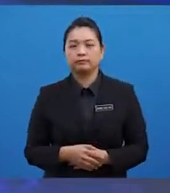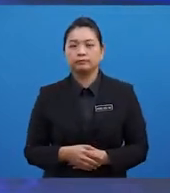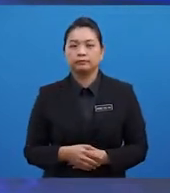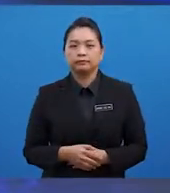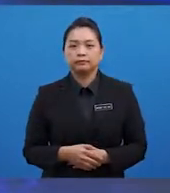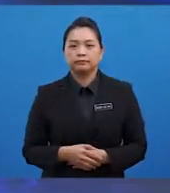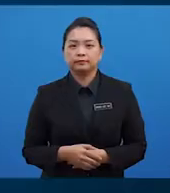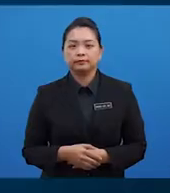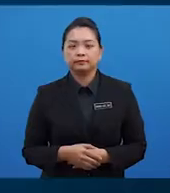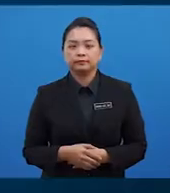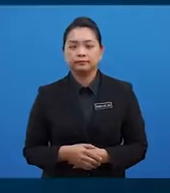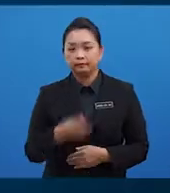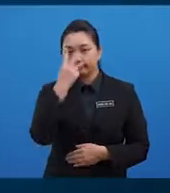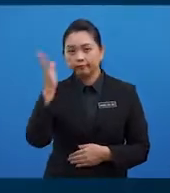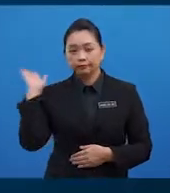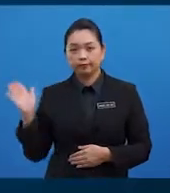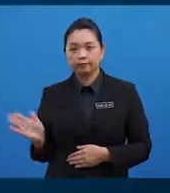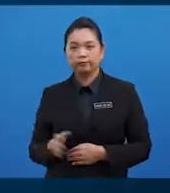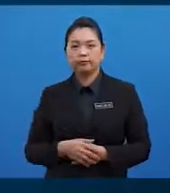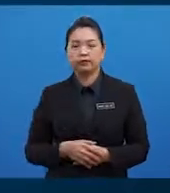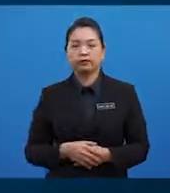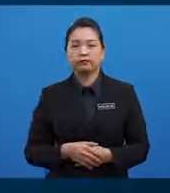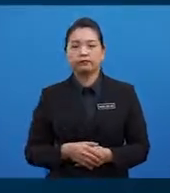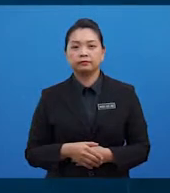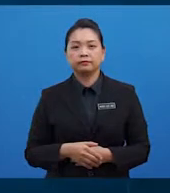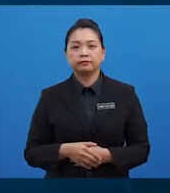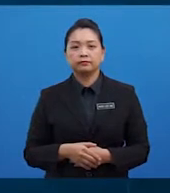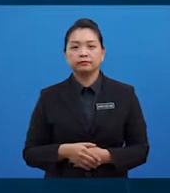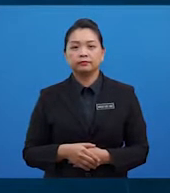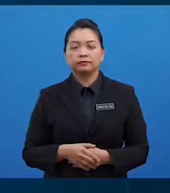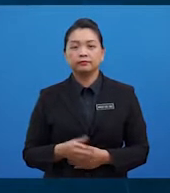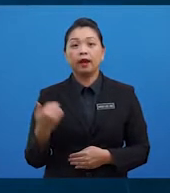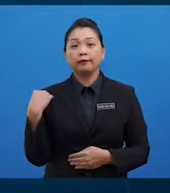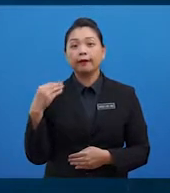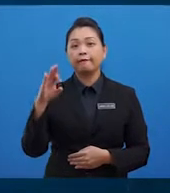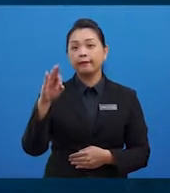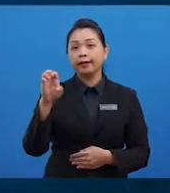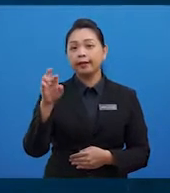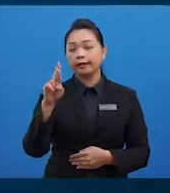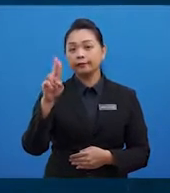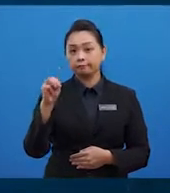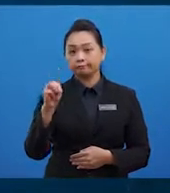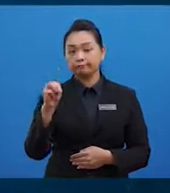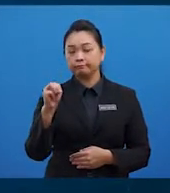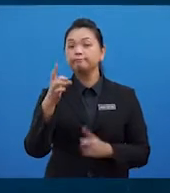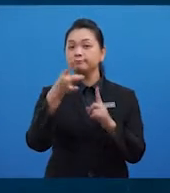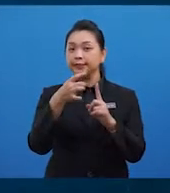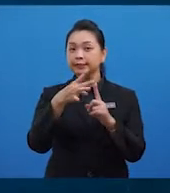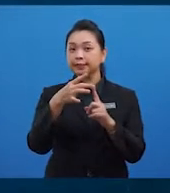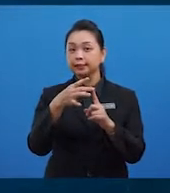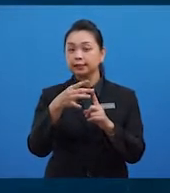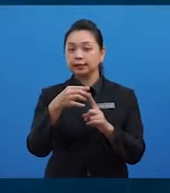Seterusnya, kita lihat makro mineral pula yang terdiri daripada ferum iaitu zat besi.